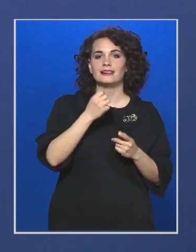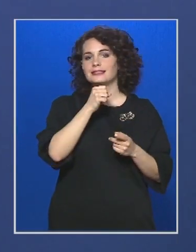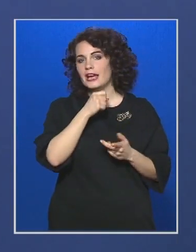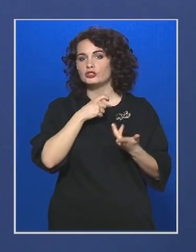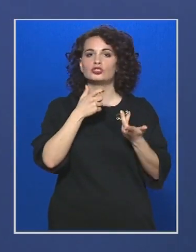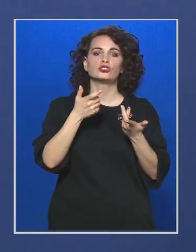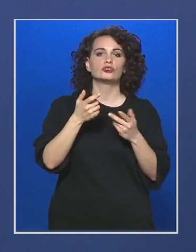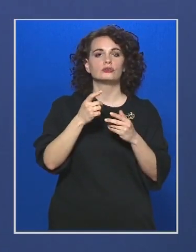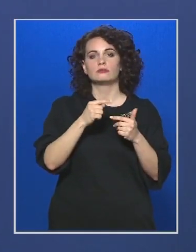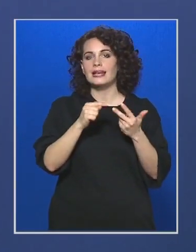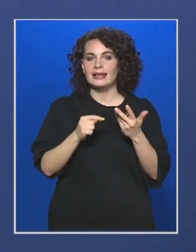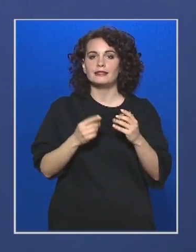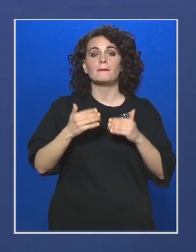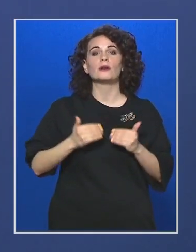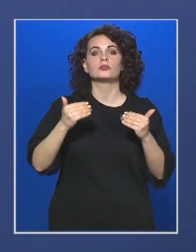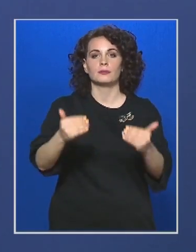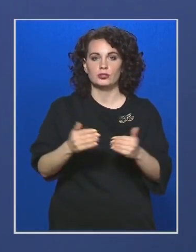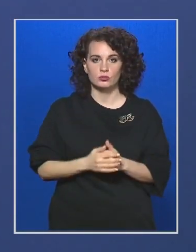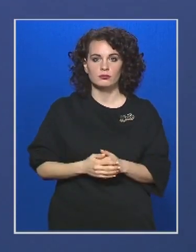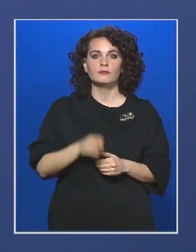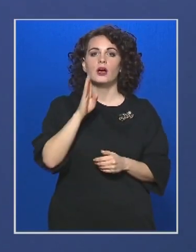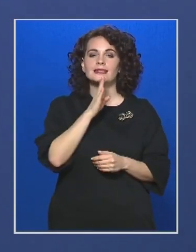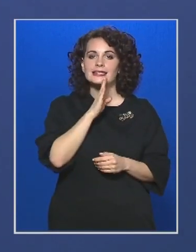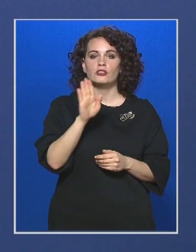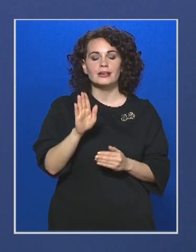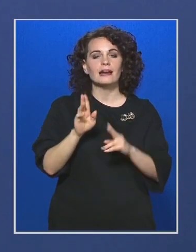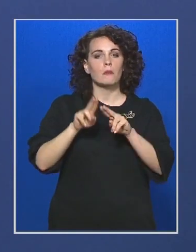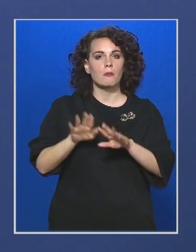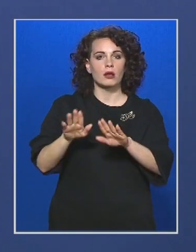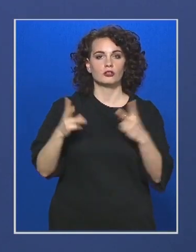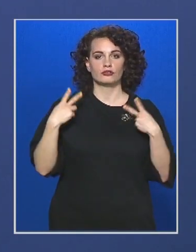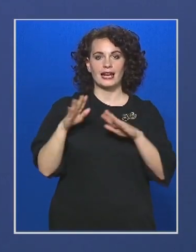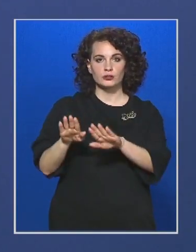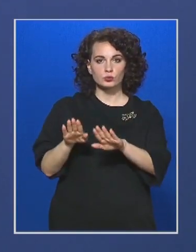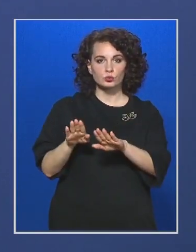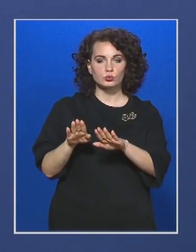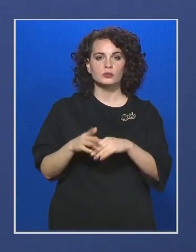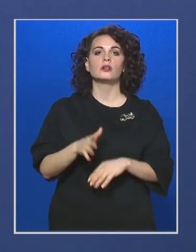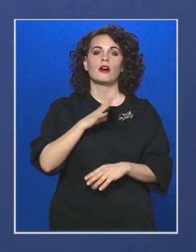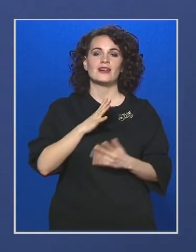meghosszabbítjuk, az édesanyákat jelenlegi státuszukban tartjuk a veszélyhelyzet idejére.